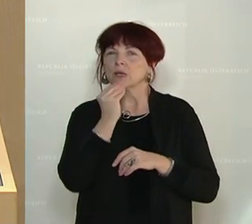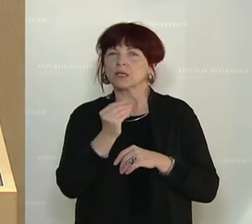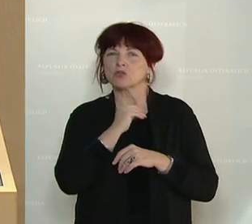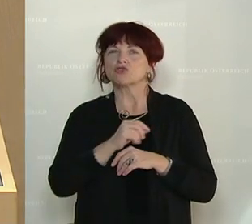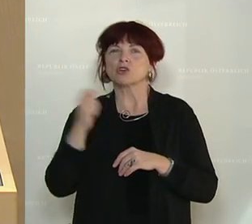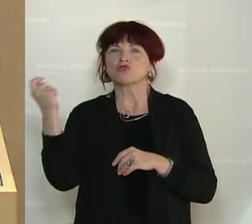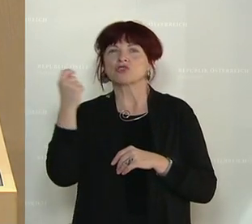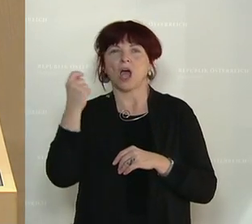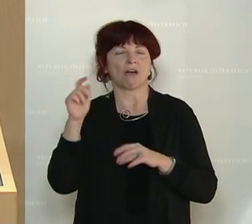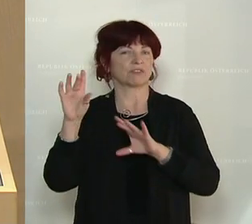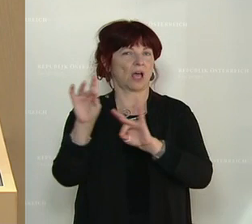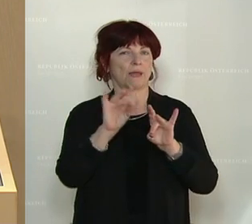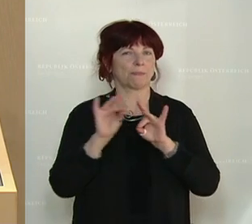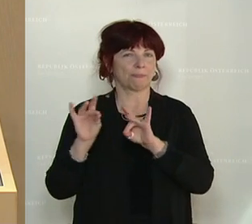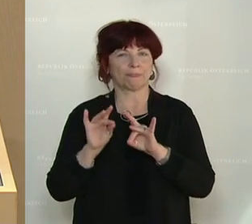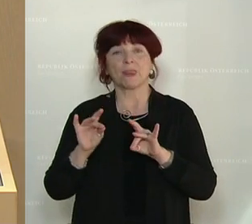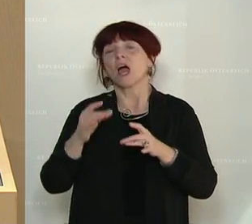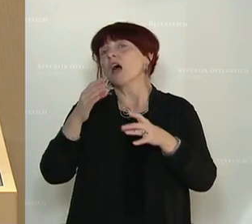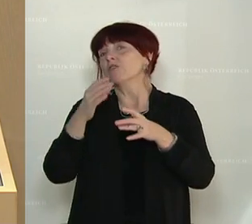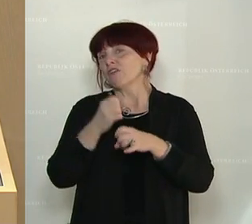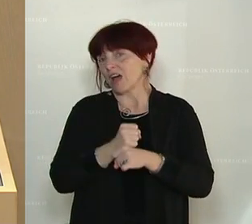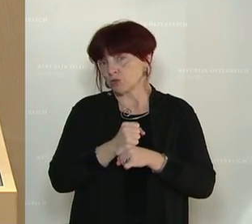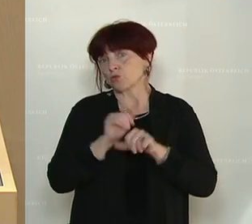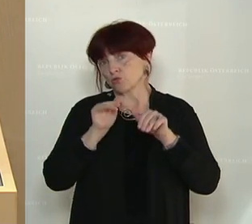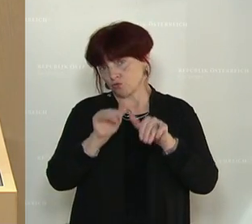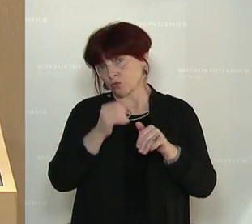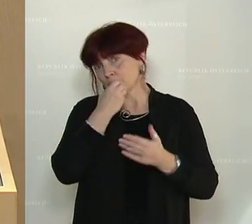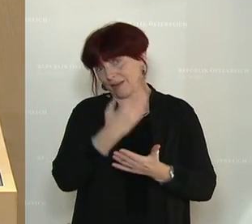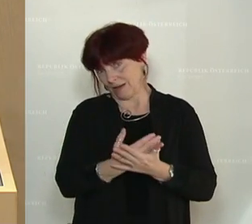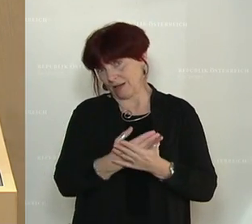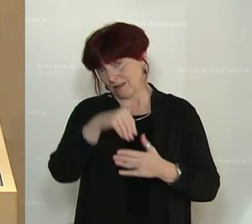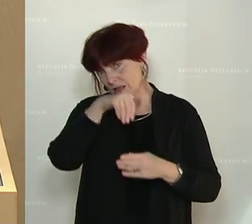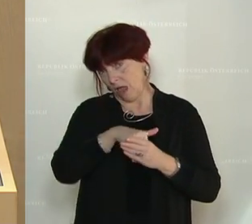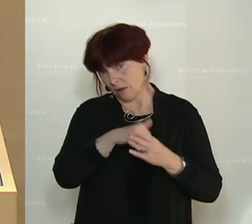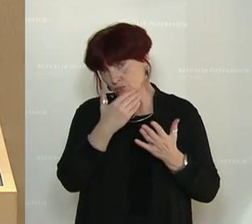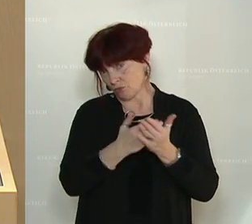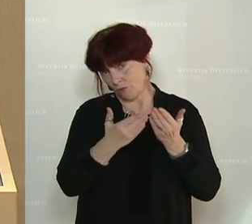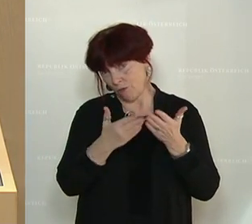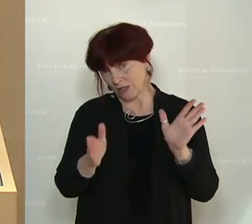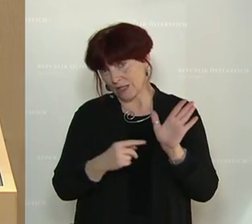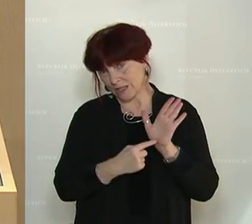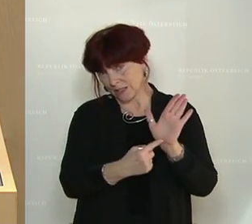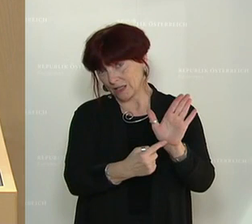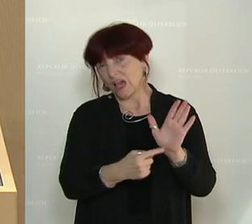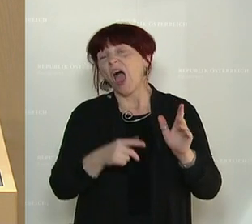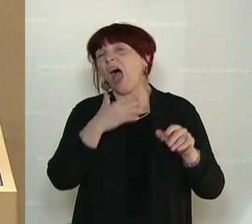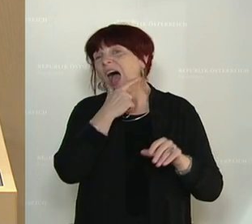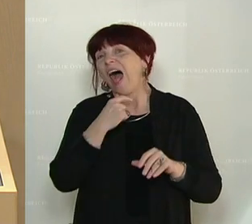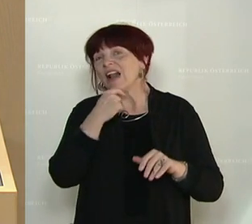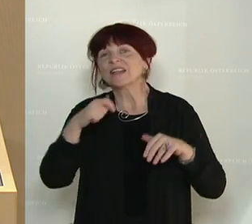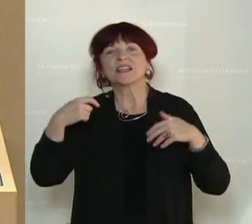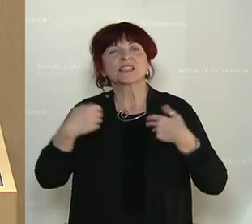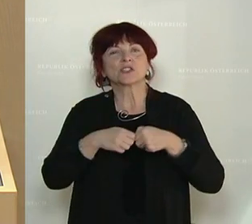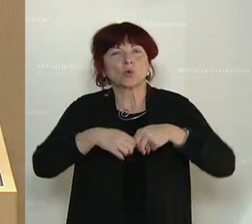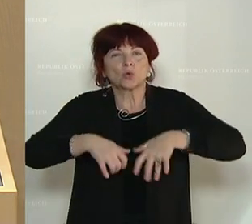Und aus dem erstkürtlich veröffentlichten Verfassungsschutzbericht wissen wir, dass sich alte Strukturen und Netzwerke rund um